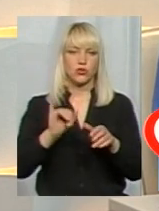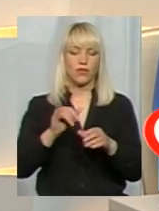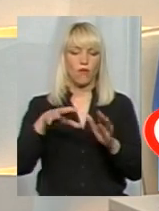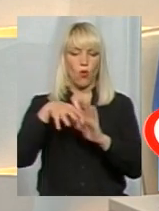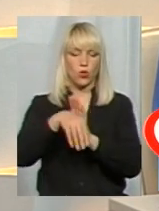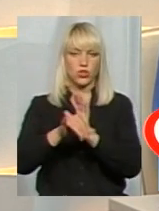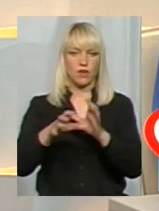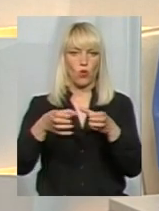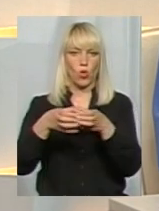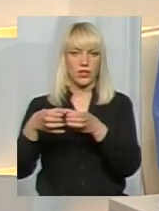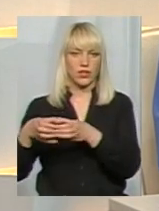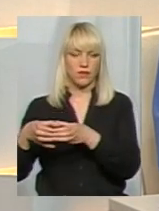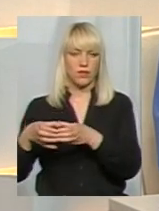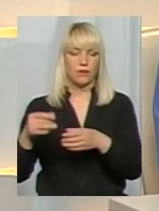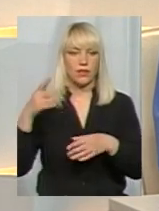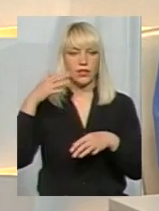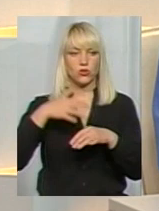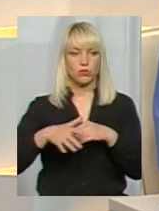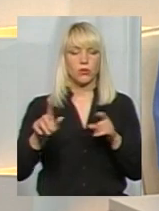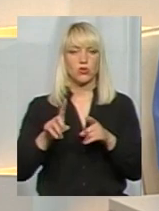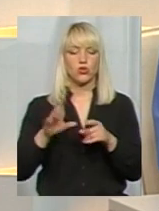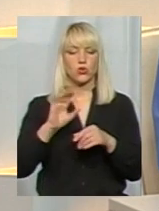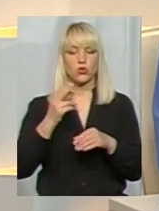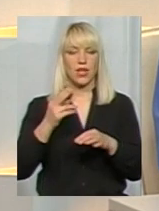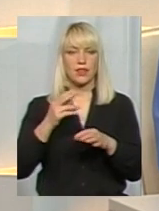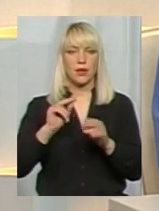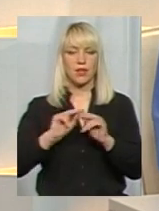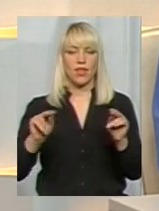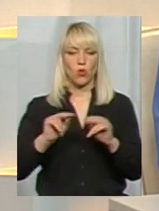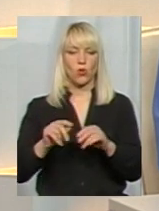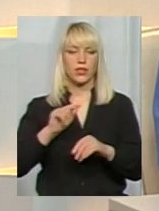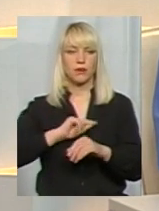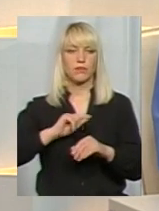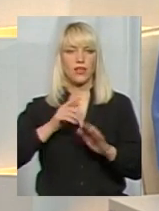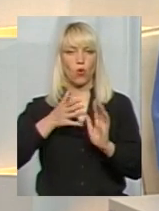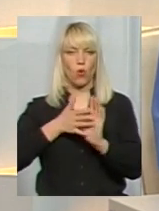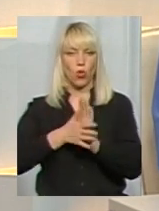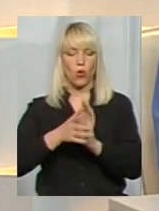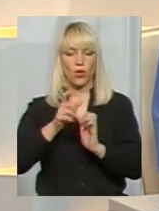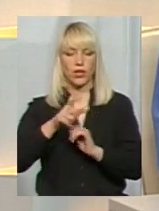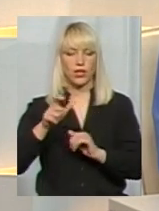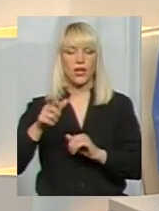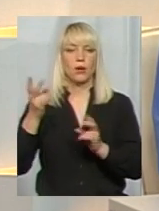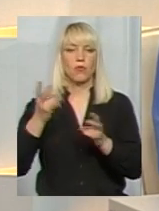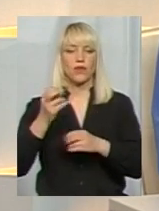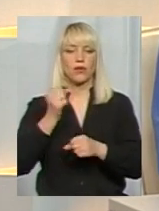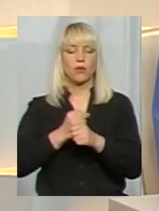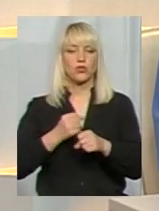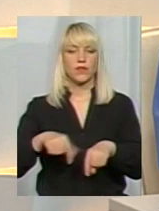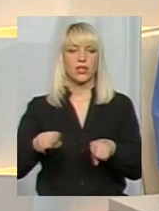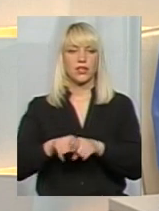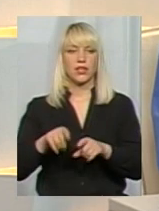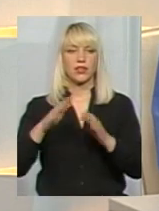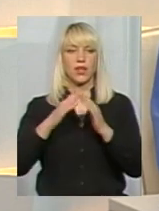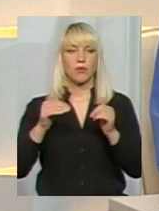І розуміємо, що соціальні педагоги, психологи все ж таки повинні працювати у таких таборах. Ми не